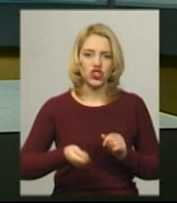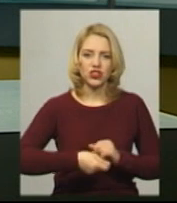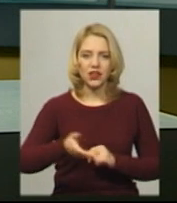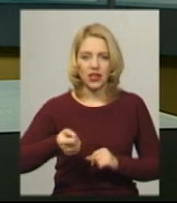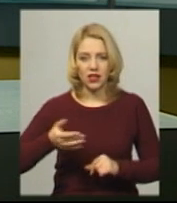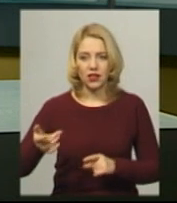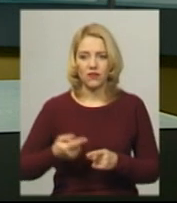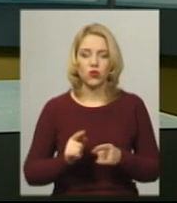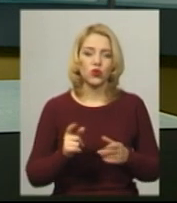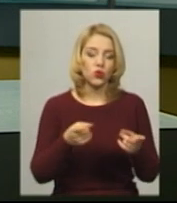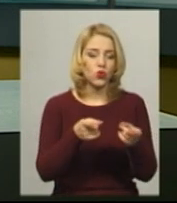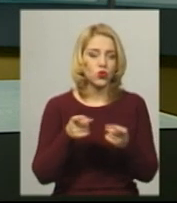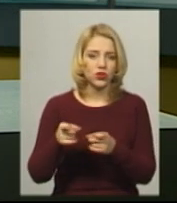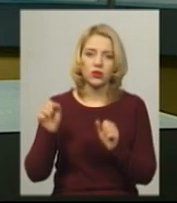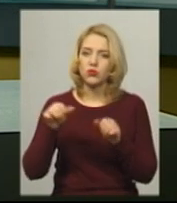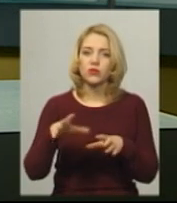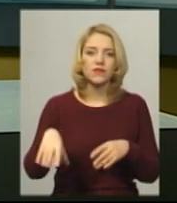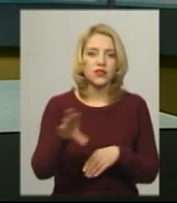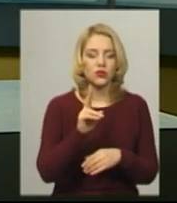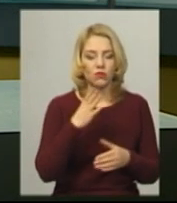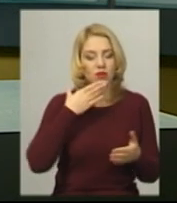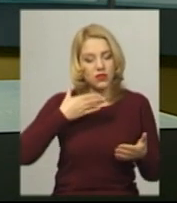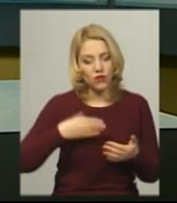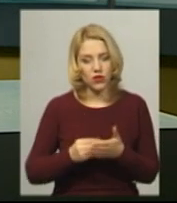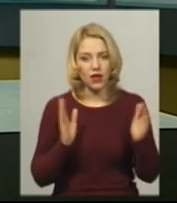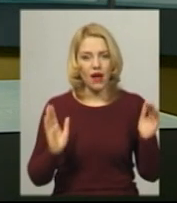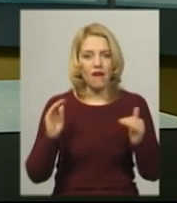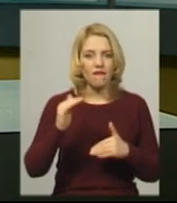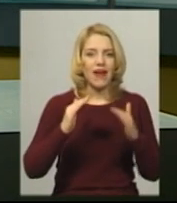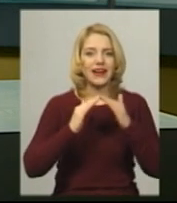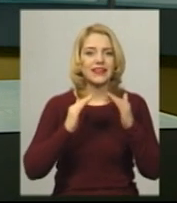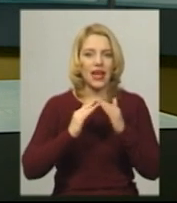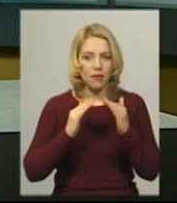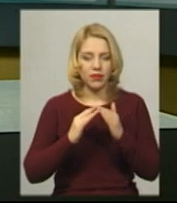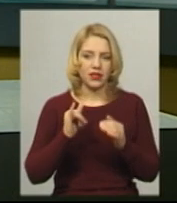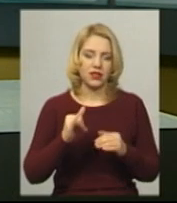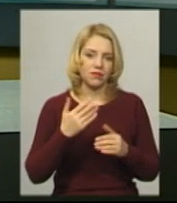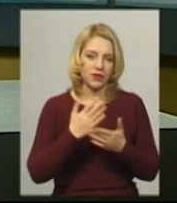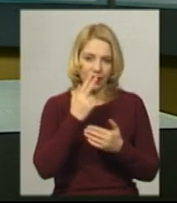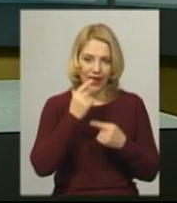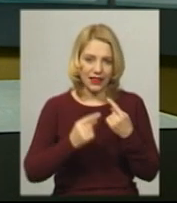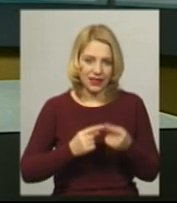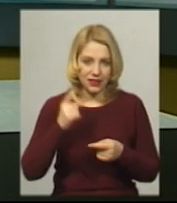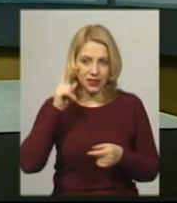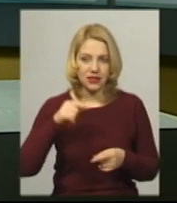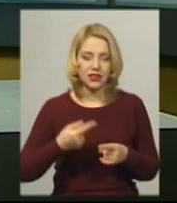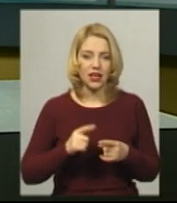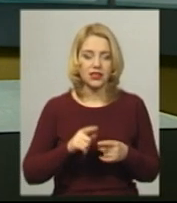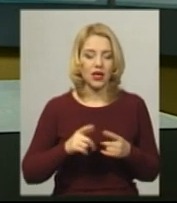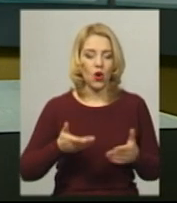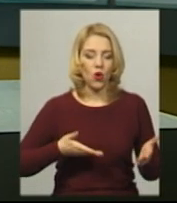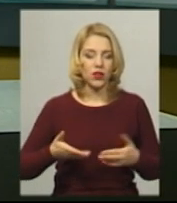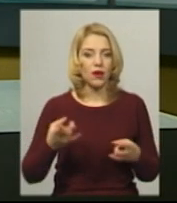словами, долучитись можуть усі, хто має свої вертепи та традицію колядувати на Різдво. Нагадаю, святкова хода мала відбутися 8